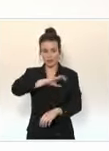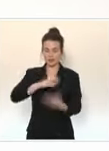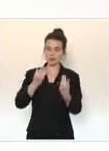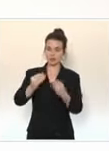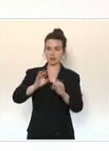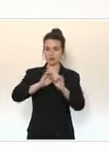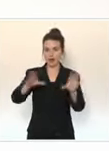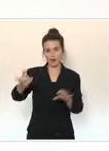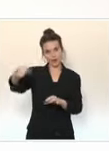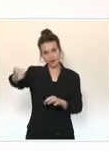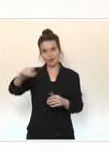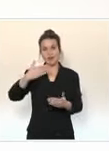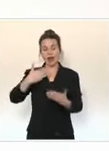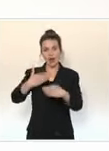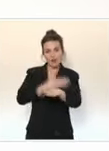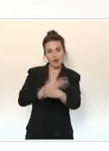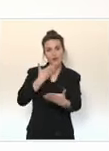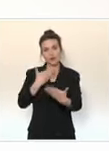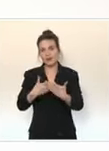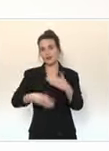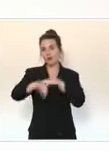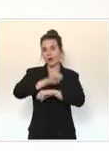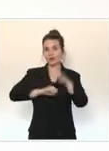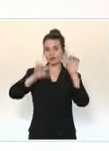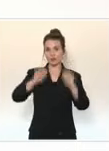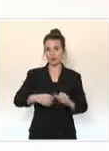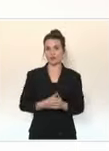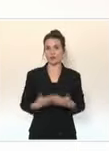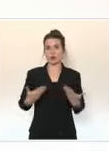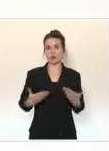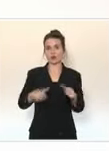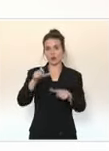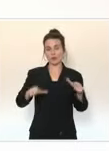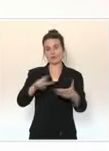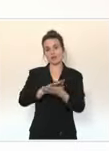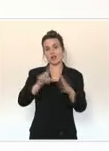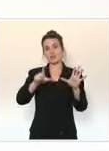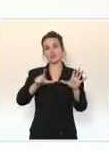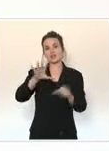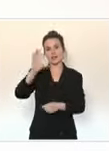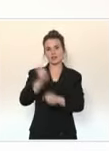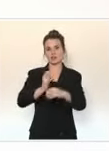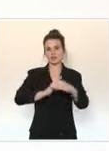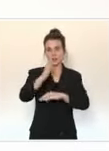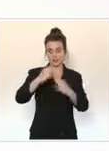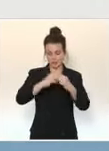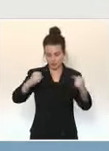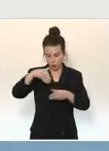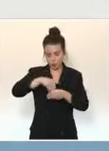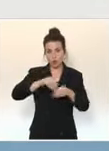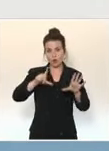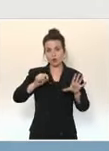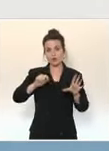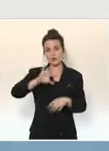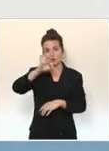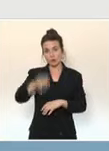d'anticiper vos rendez-vous. Aujourd'hui, plus de 70 % des personnes âgées de 75 ans ont déjà reçu au moins une injection